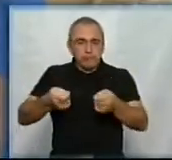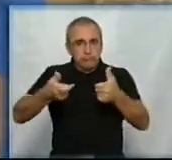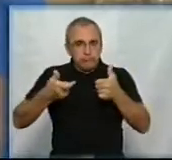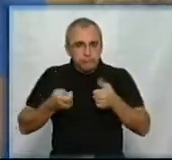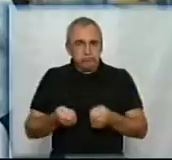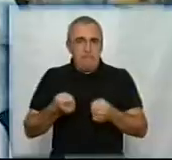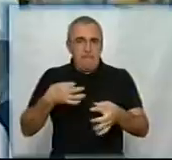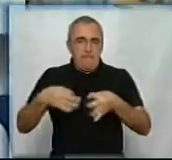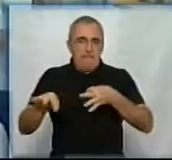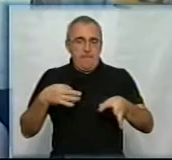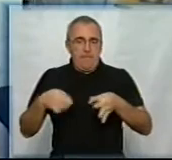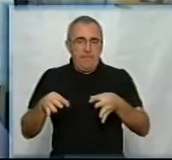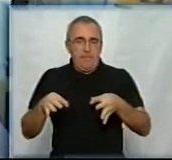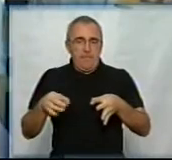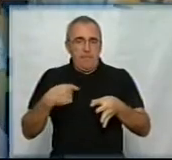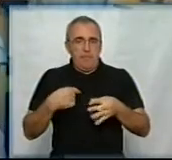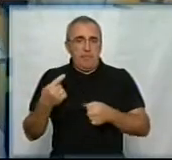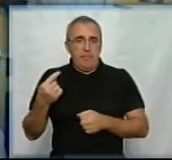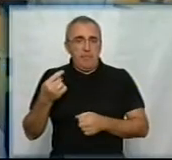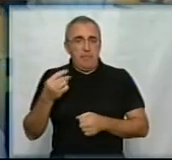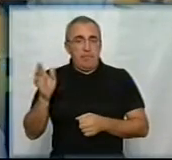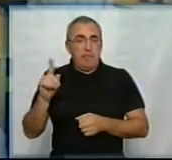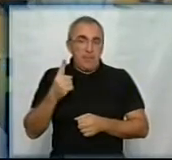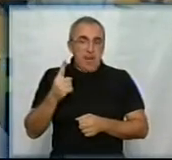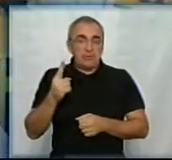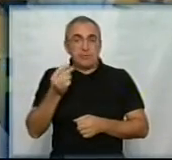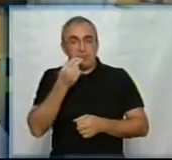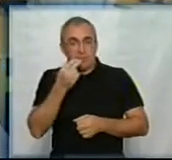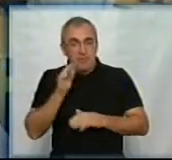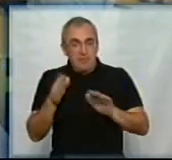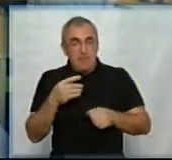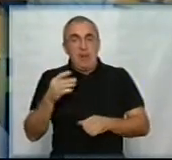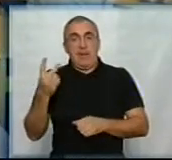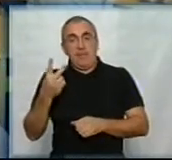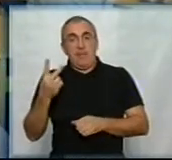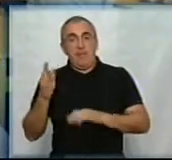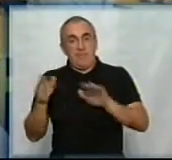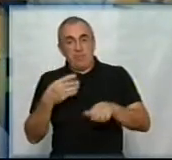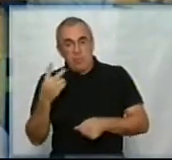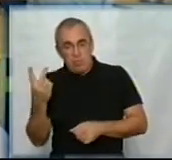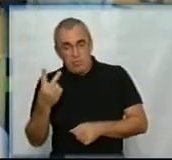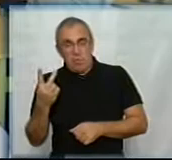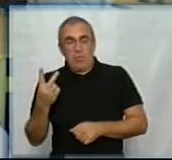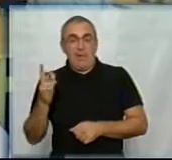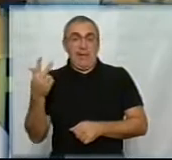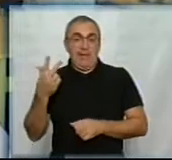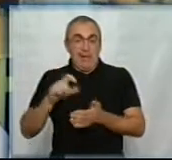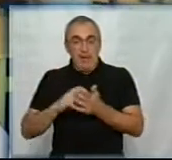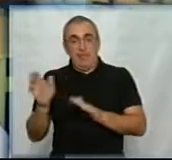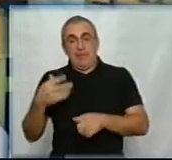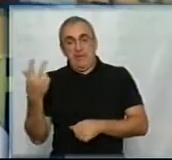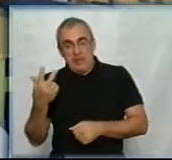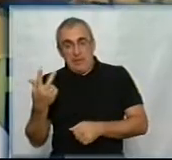окремий пакет. Ми снідаємо перші класи після першого уроку, другі після другого, треті після третєго. Тому в нас цей режим